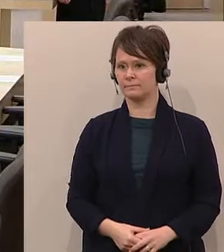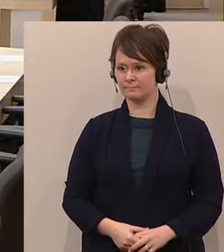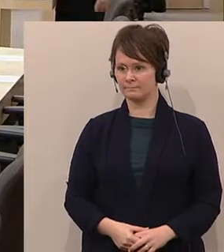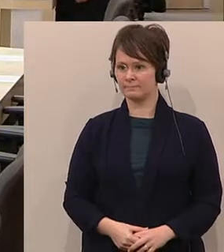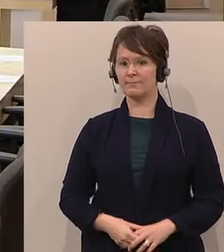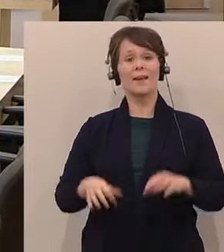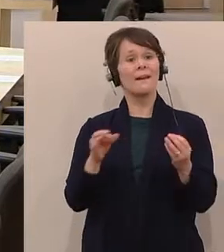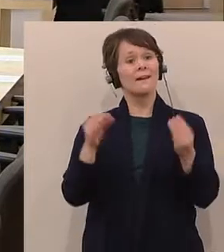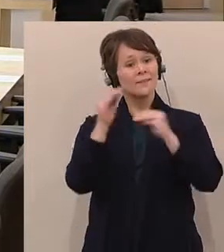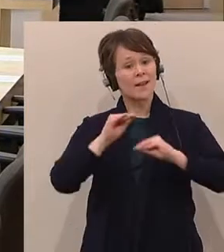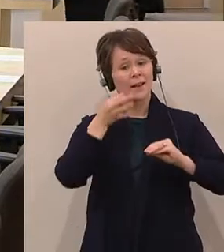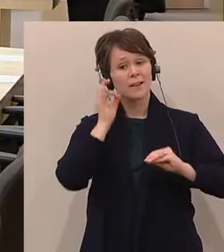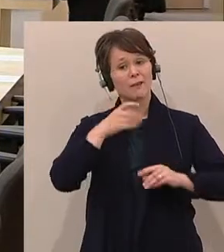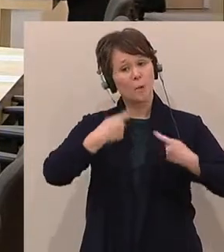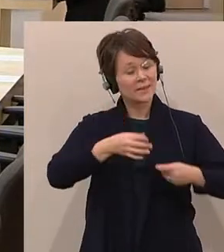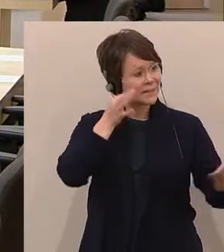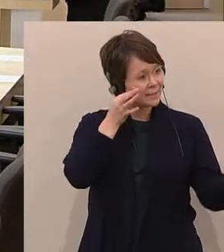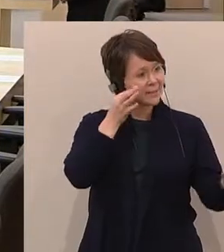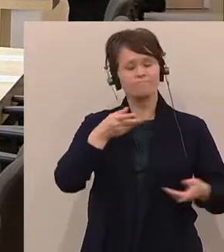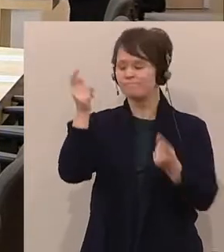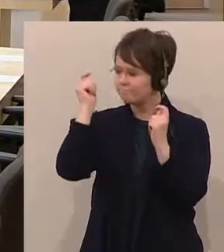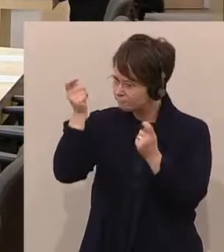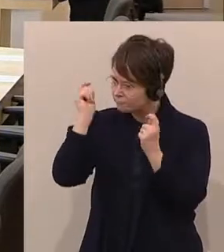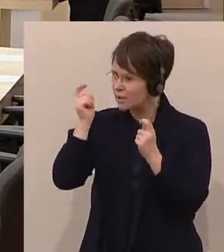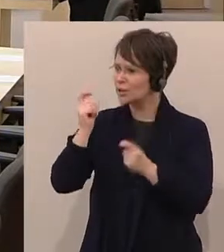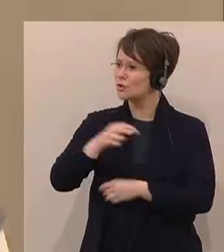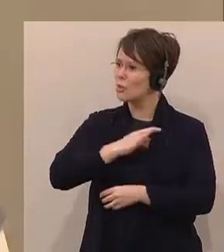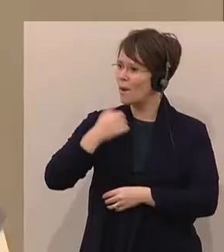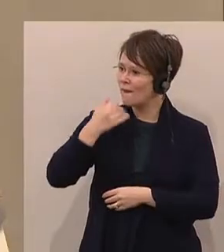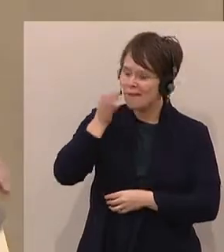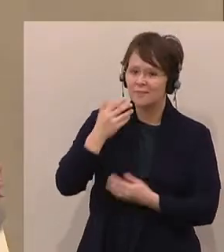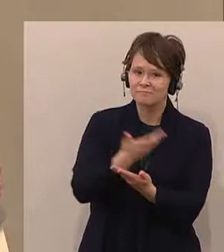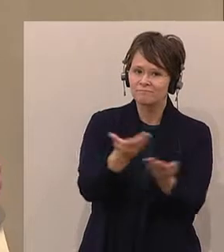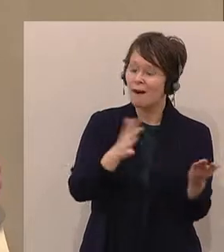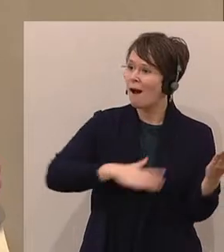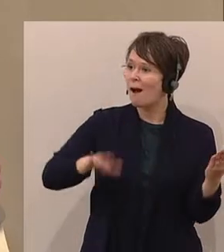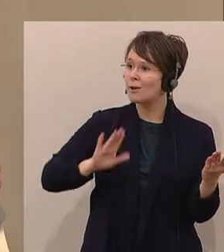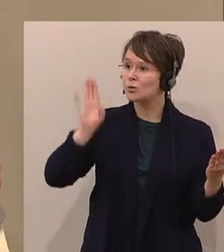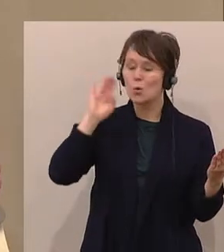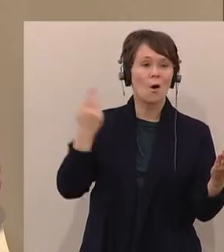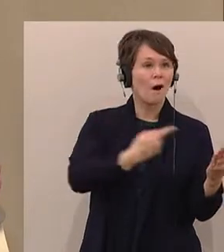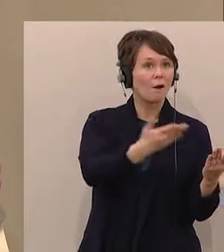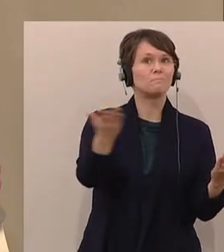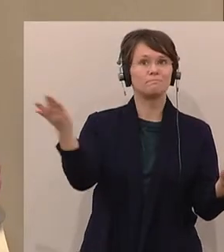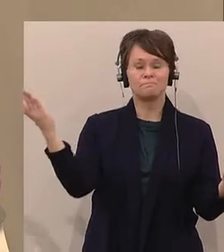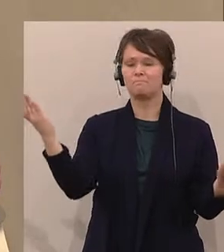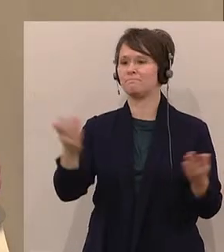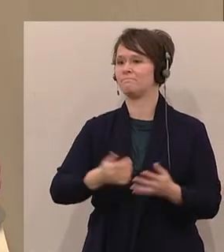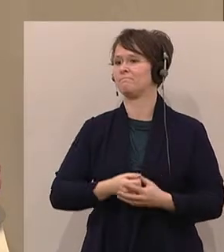Sehr geehrte Frau Präsidentin, geschätzte Kolleginnen und Kollegen, alle Zuhörer. Ich habe